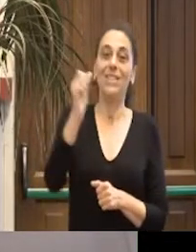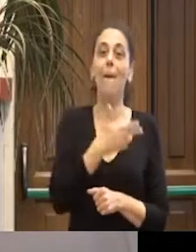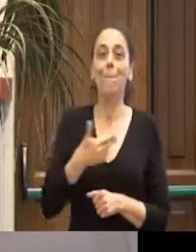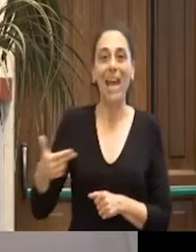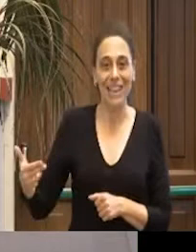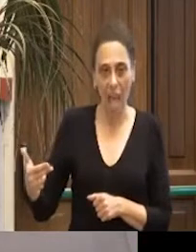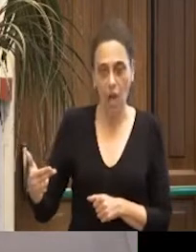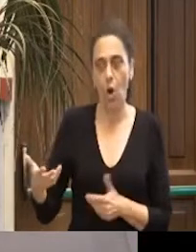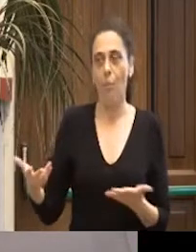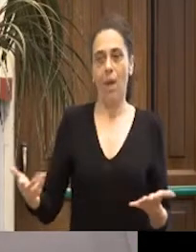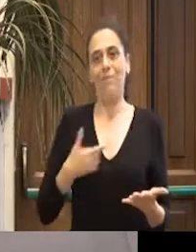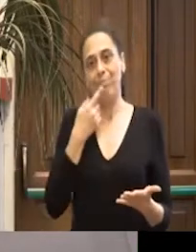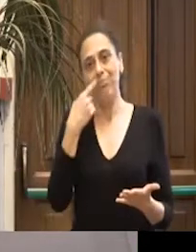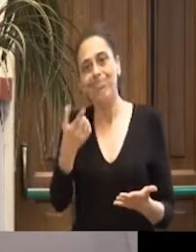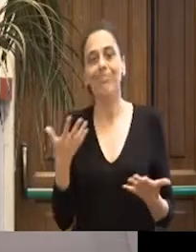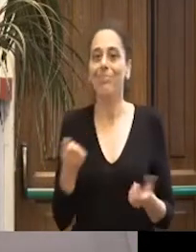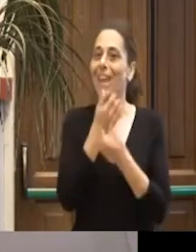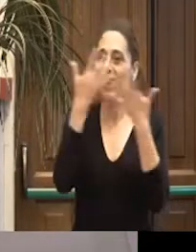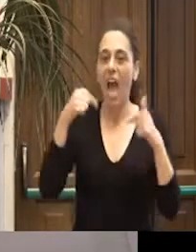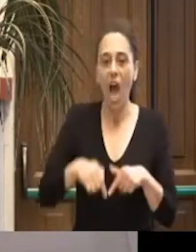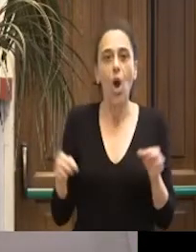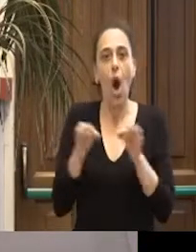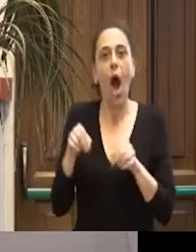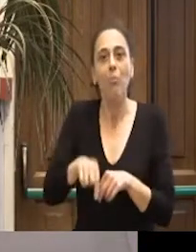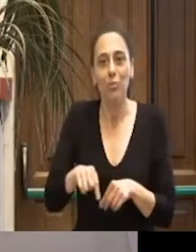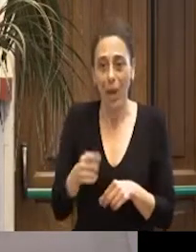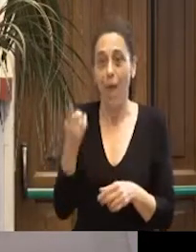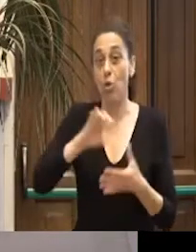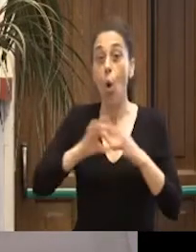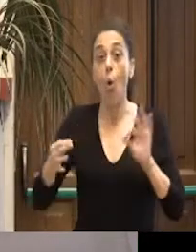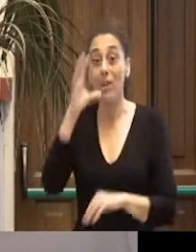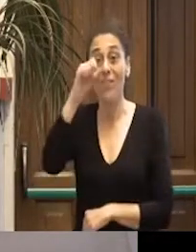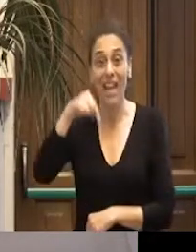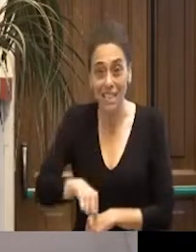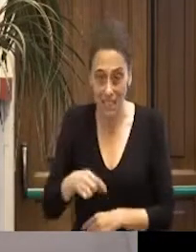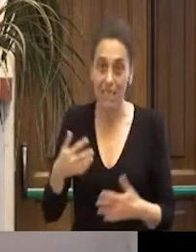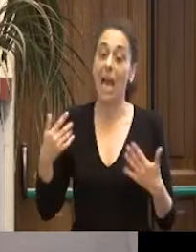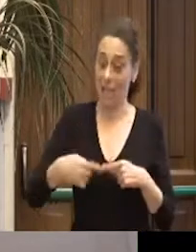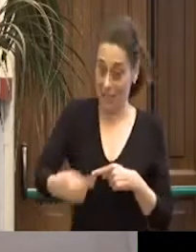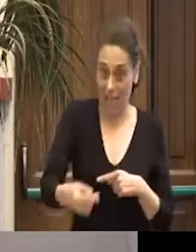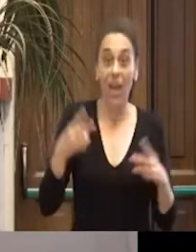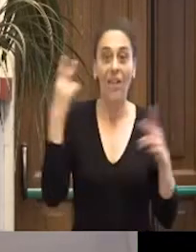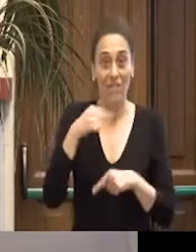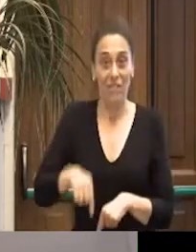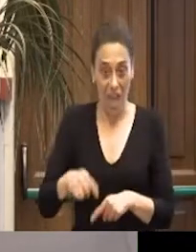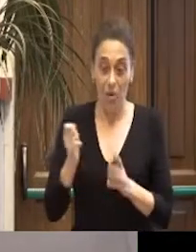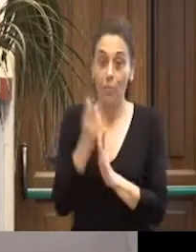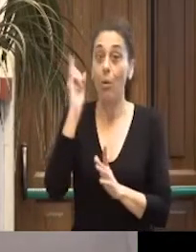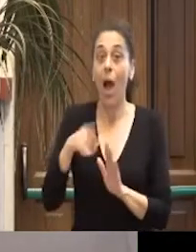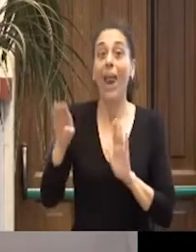è evidente che questo appuntamento delle università gli deve permetterci un salto, quel decalogo